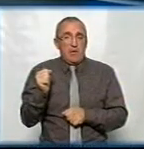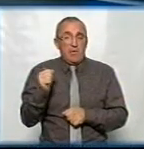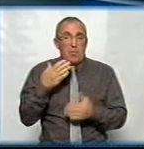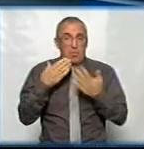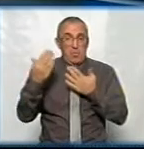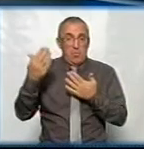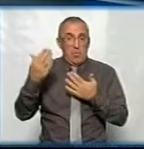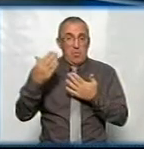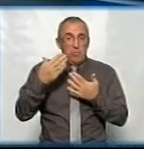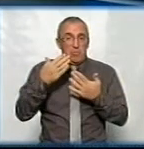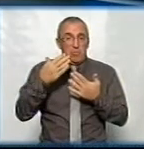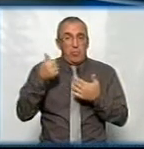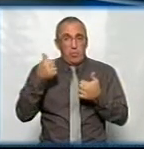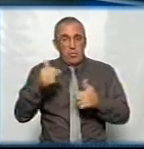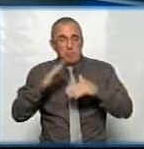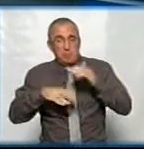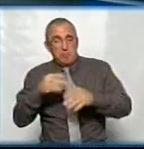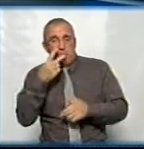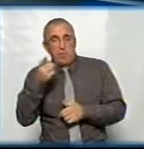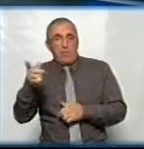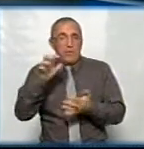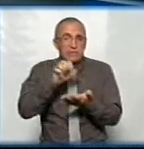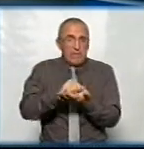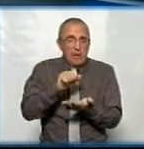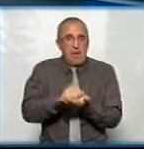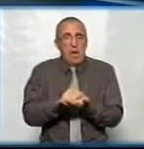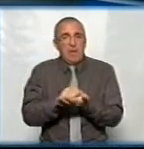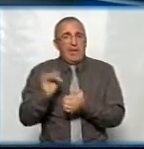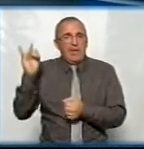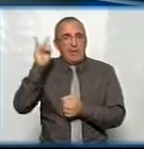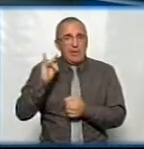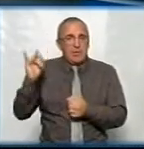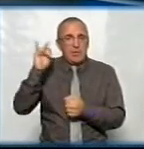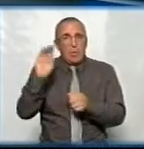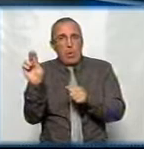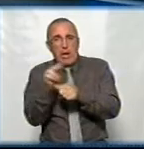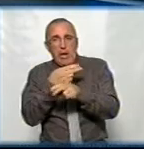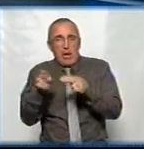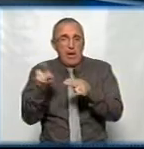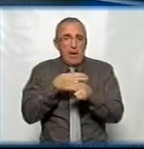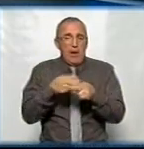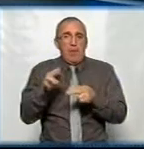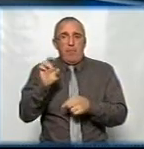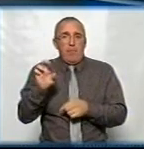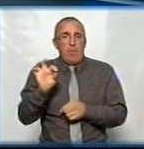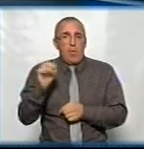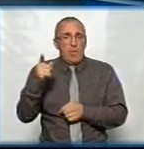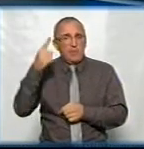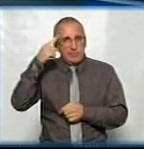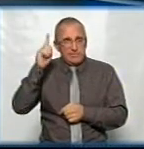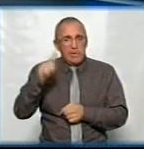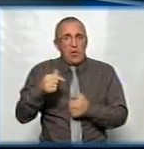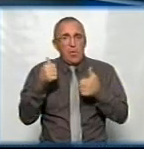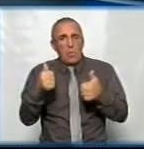з його профілю, дуже добре проглядається те, що він займається історичною реконструкцією боїв. Він дуже добре